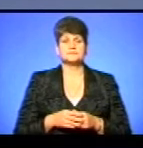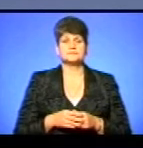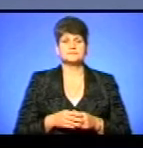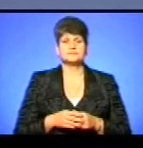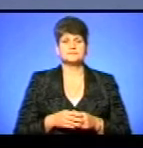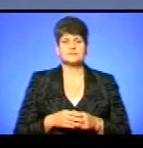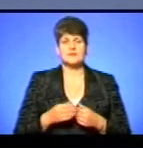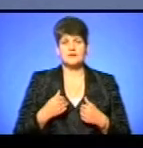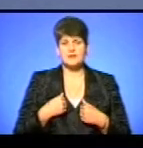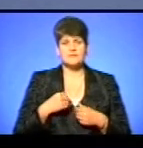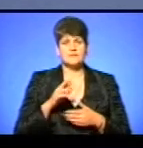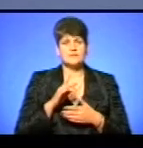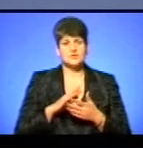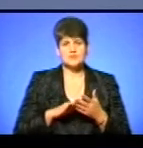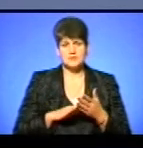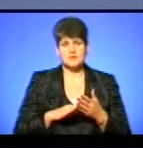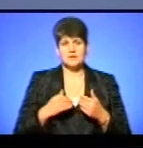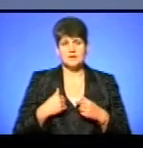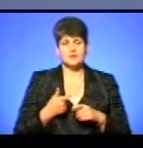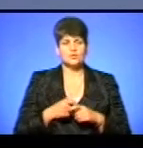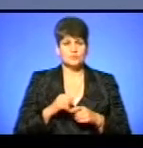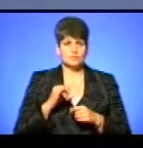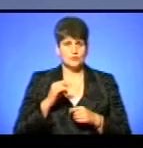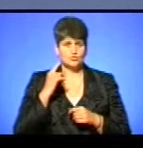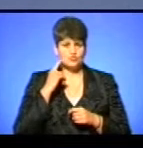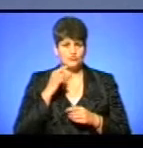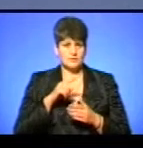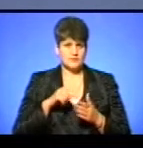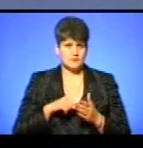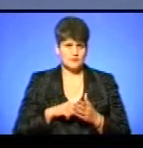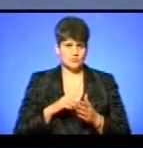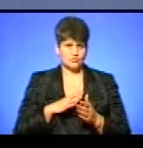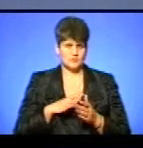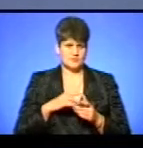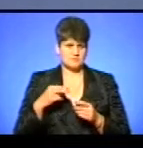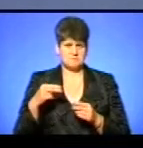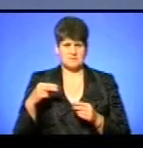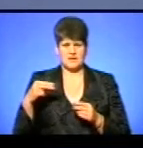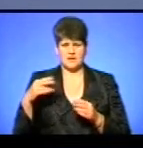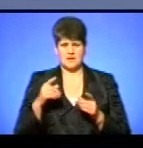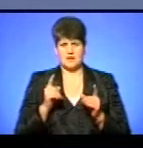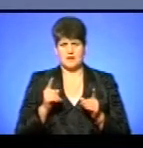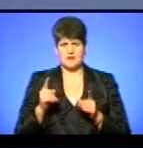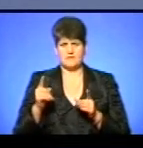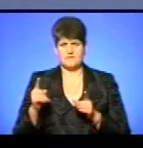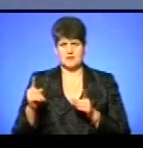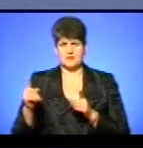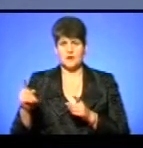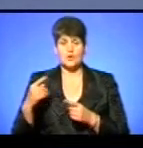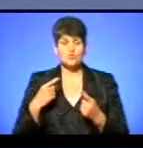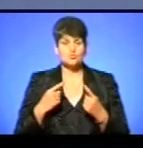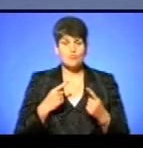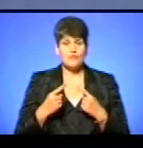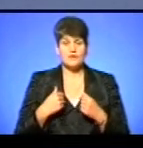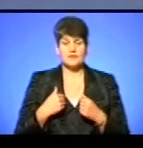Я, пробачаюся, я дуже погано чув це запитання, бо якось була така перервана розмова. Але